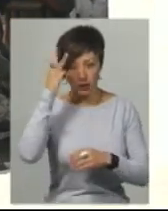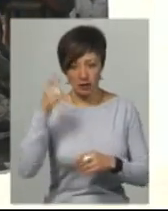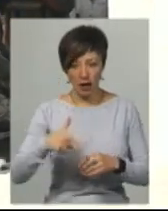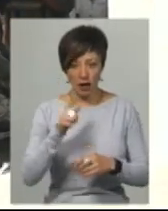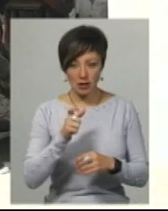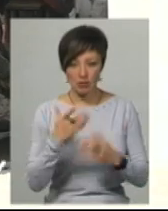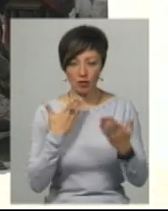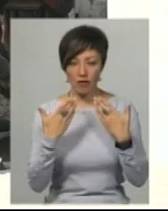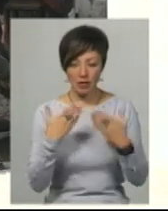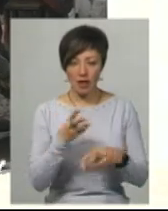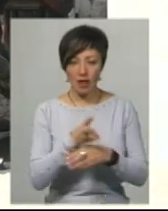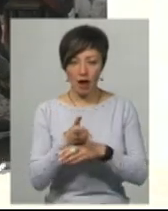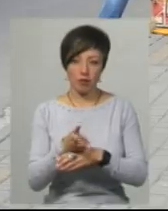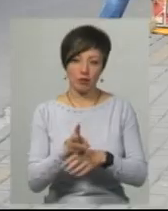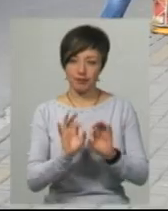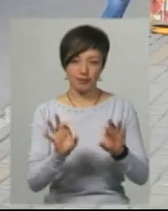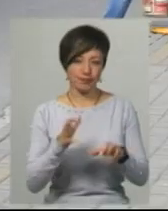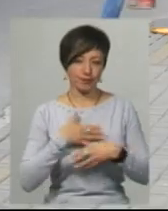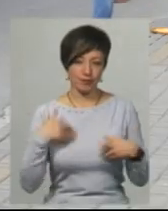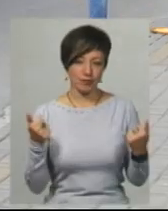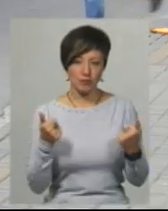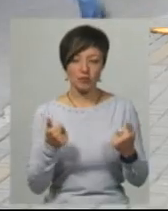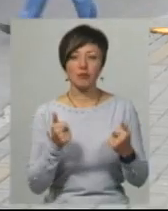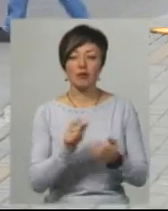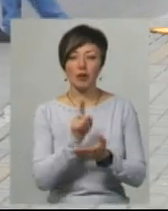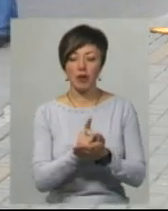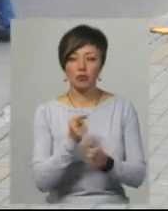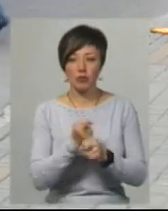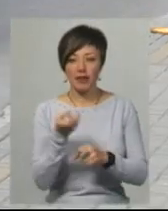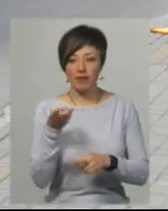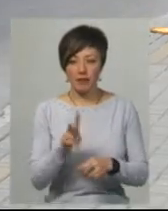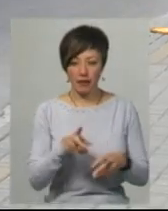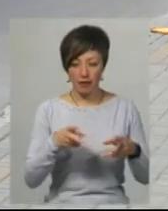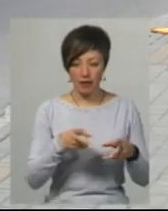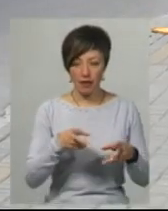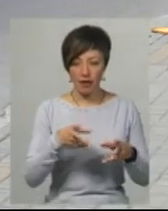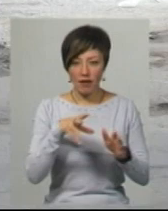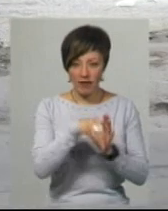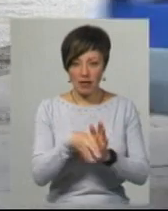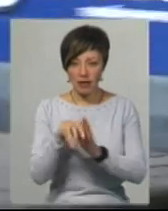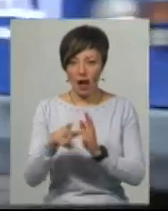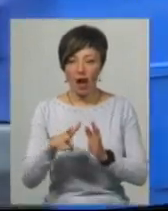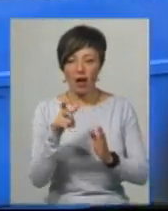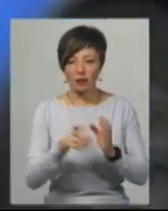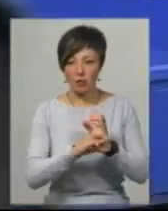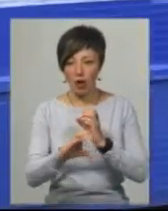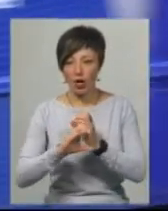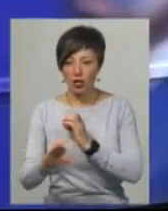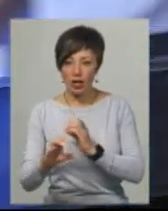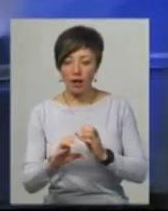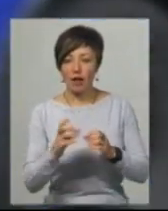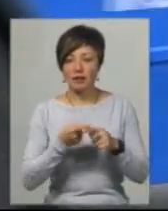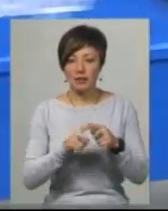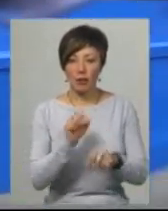Феринський спілкуватися на камеру не захотів. З його слів, працівники мають зробити дві врізки газових мереж низького та середнього тиску. Для чого потрібно на добу